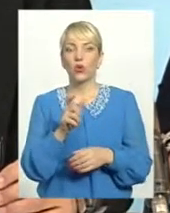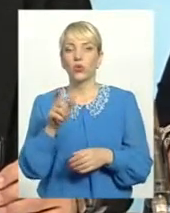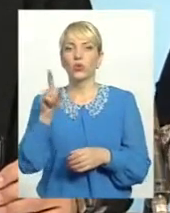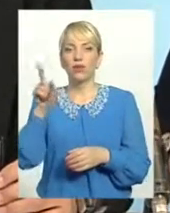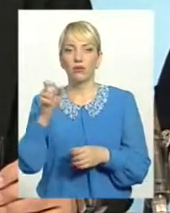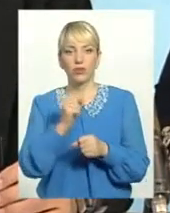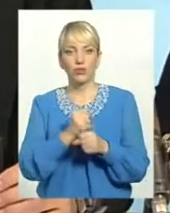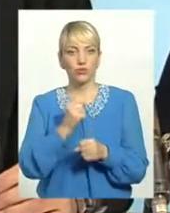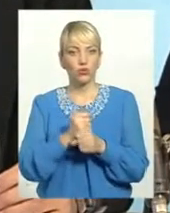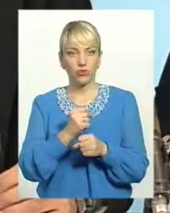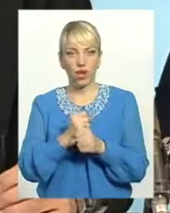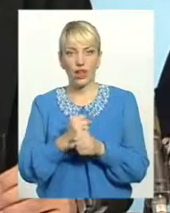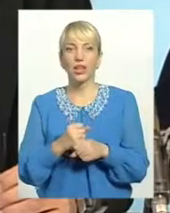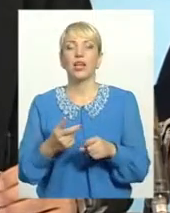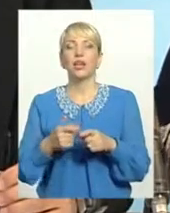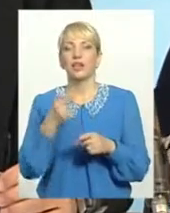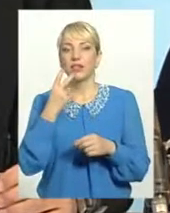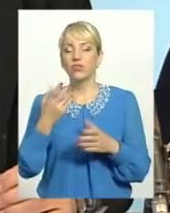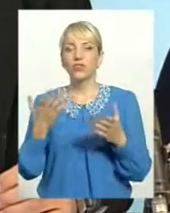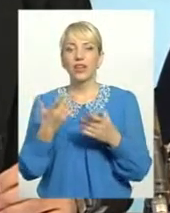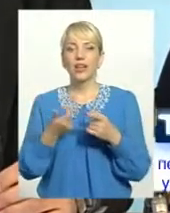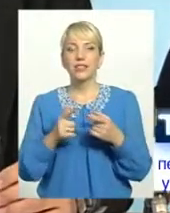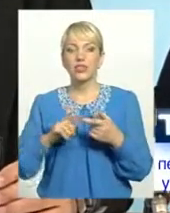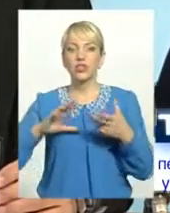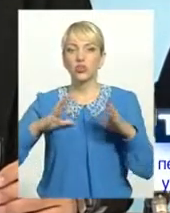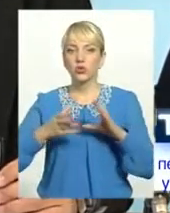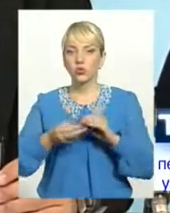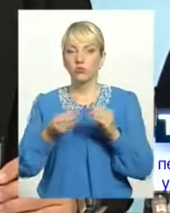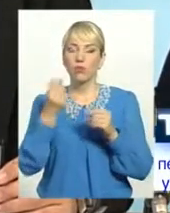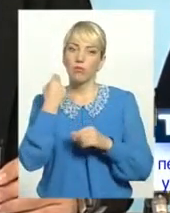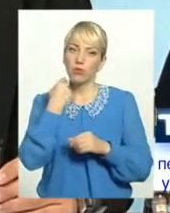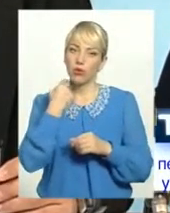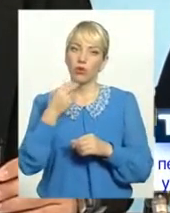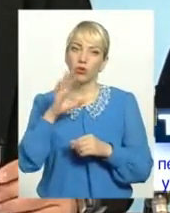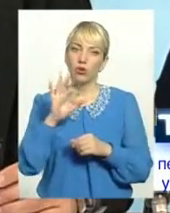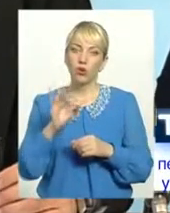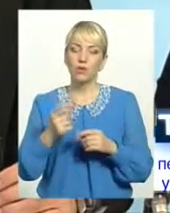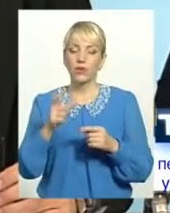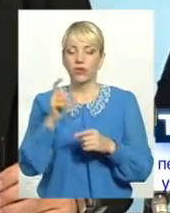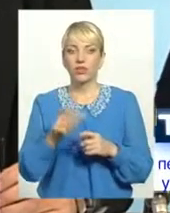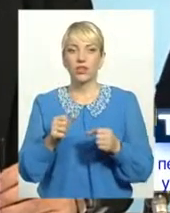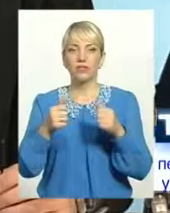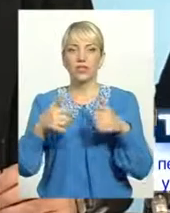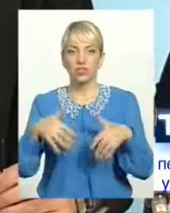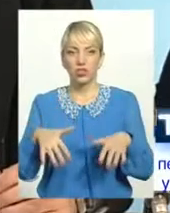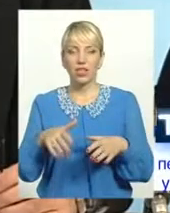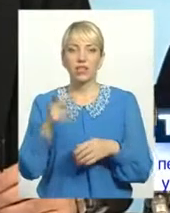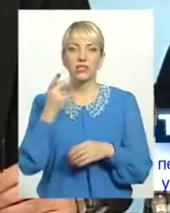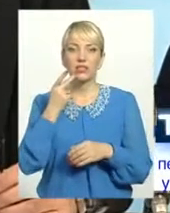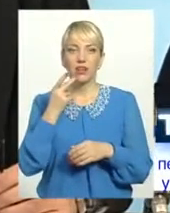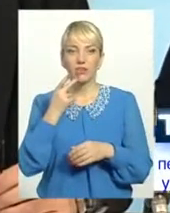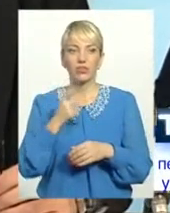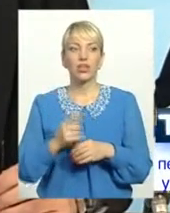працювали, дивлячись, яка це сума боргу, за який це період, тоді і втрачається людині, можна сказати, назавжди